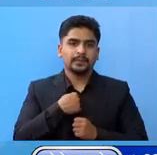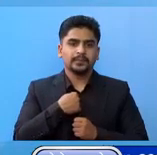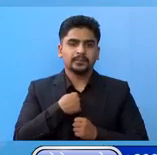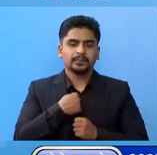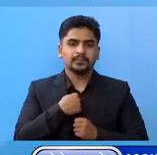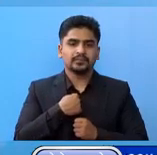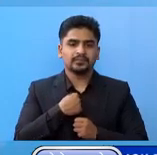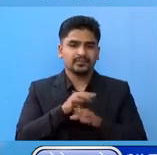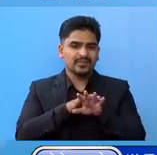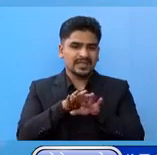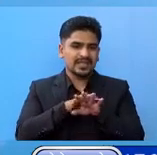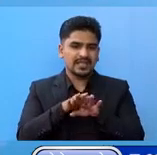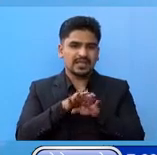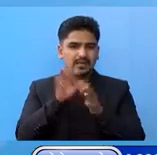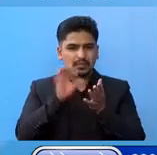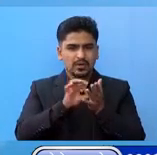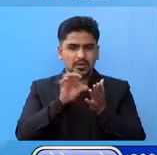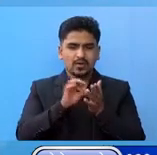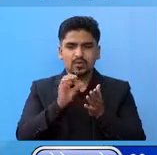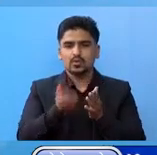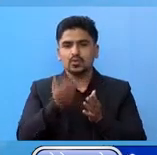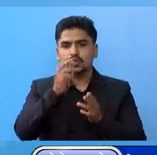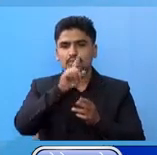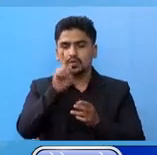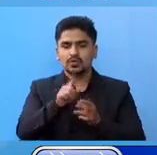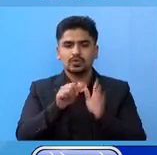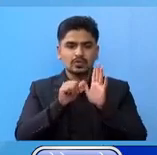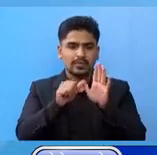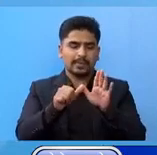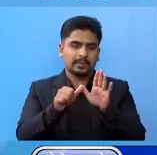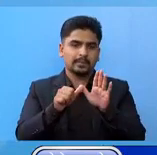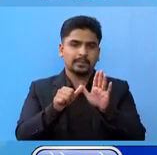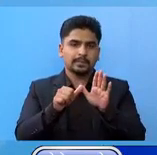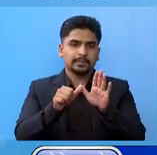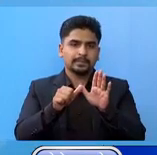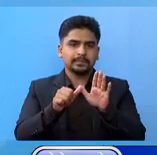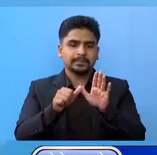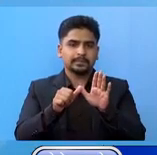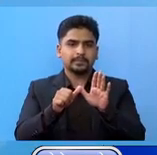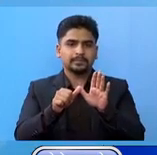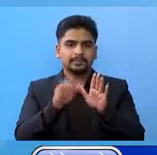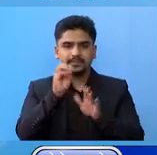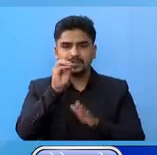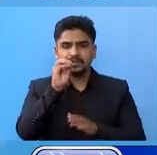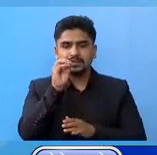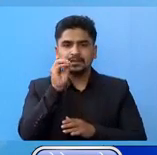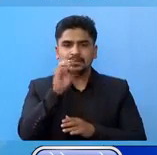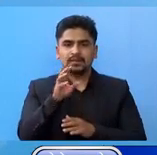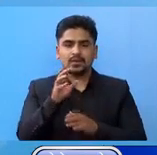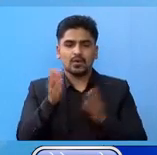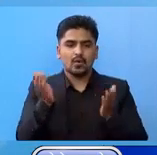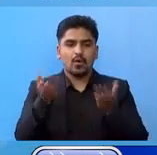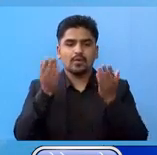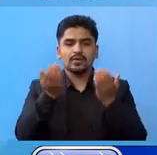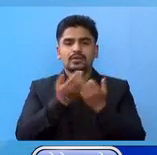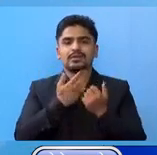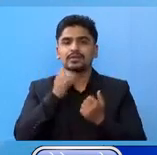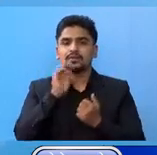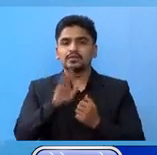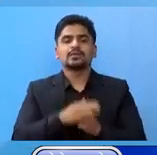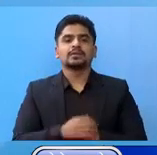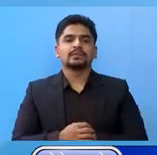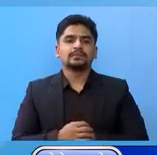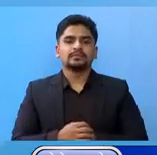धेरे चोटी उठेको प्रश्ण को जबाफ दिन अपडेट गरना चाहांचू